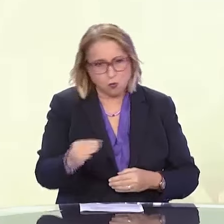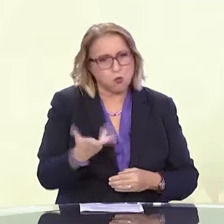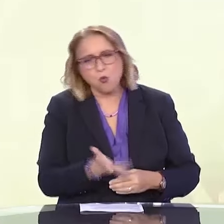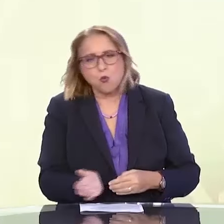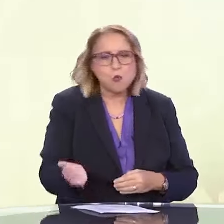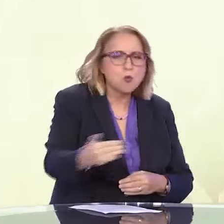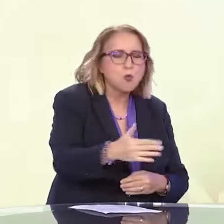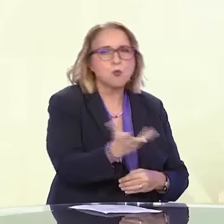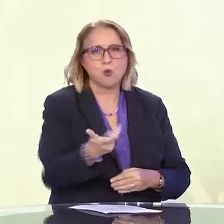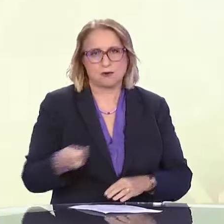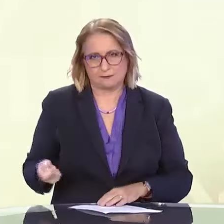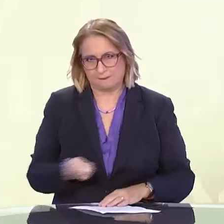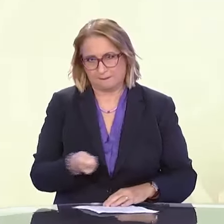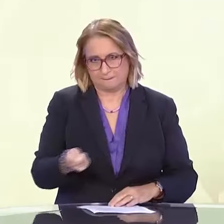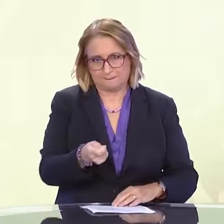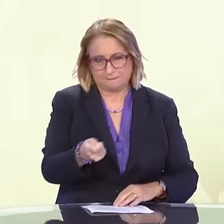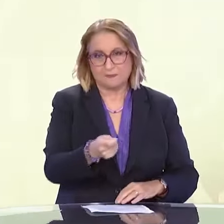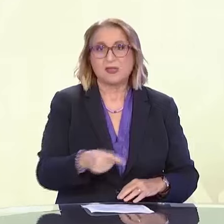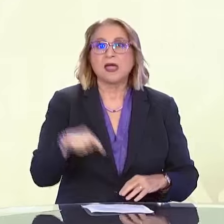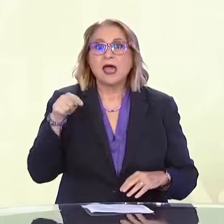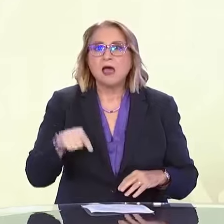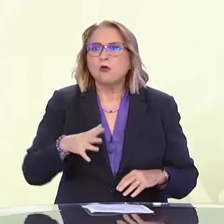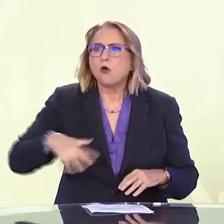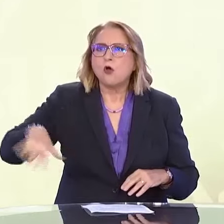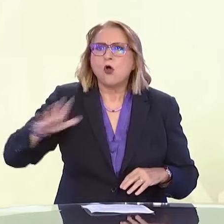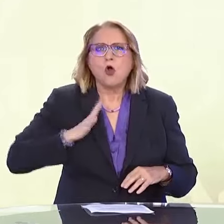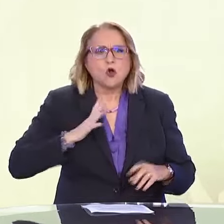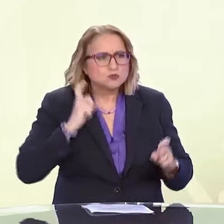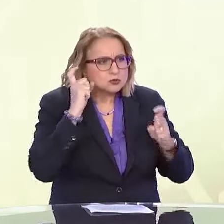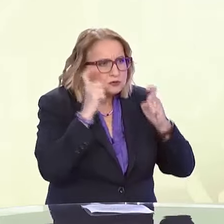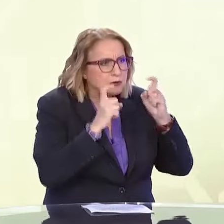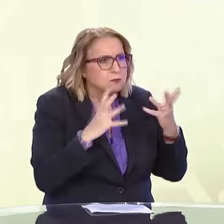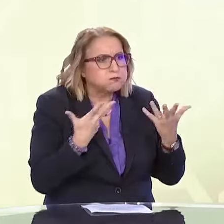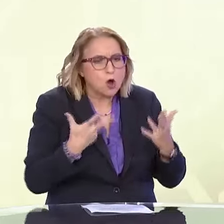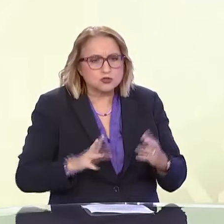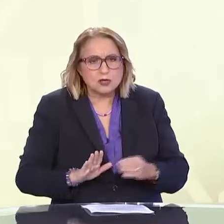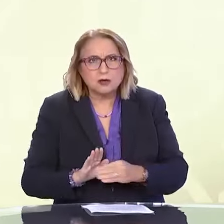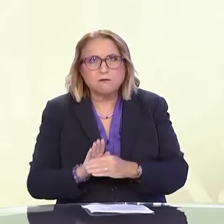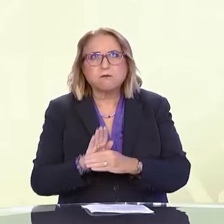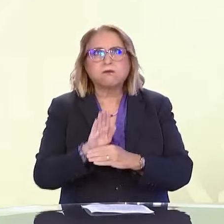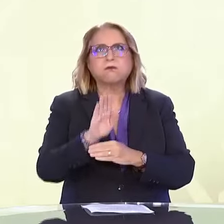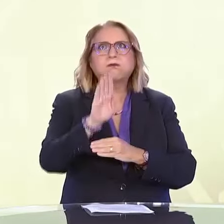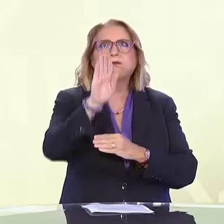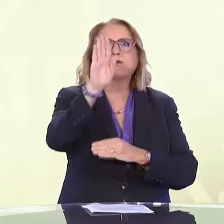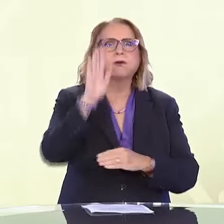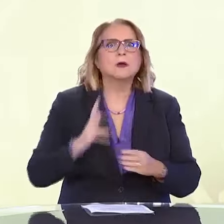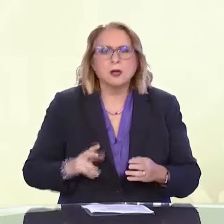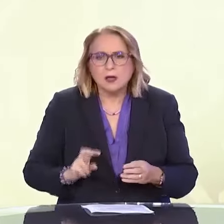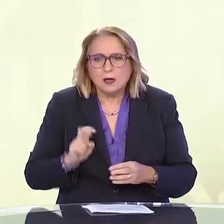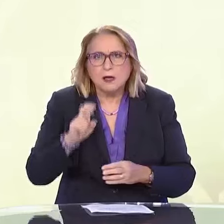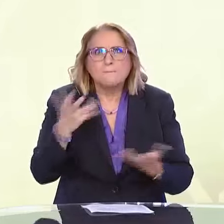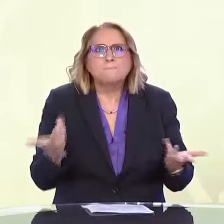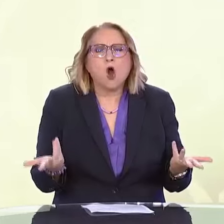Εδώ είναι το σημείο που πάρα πολύς κόσμος αγχώνεται και αναρωτιέται πώς τις ανεβαίνουμε τις κυλιωμένες σκάλες. Είναι πάρα πολύ απλό.